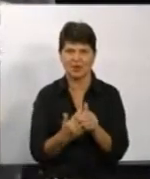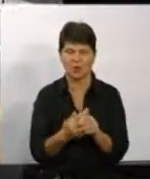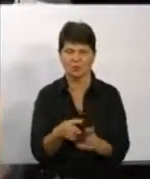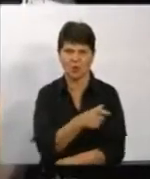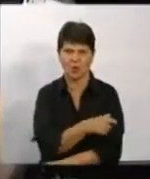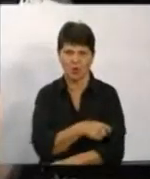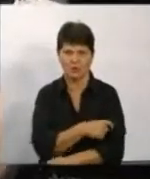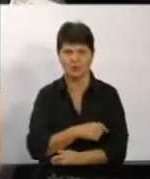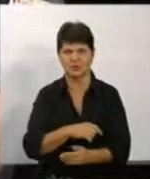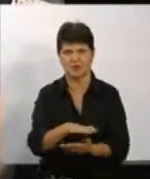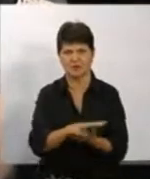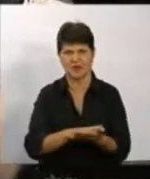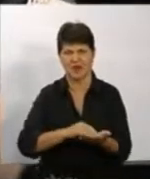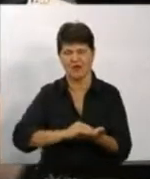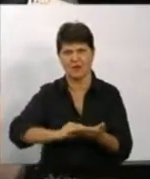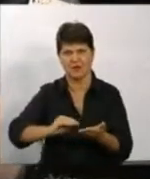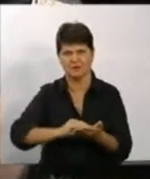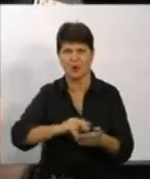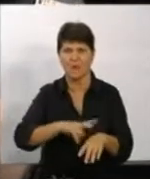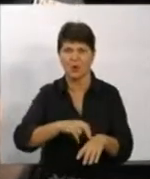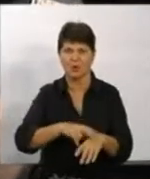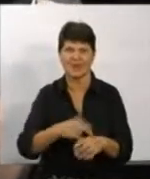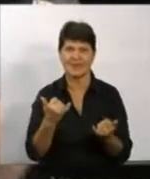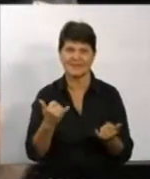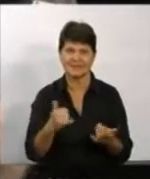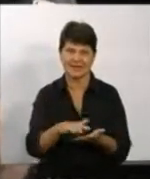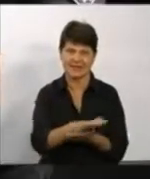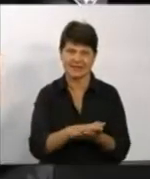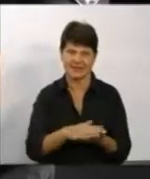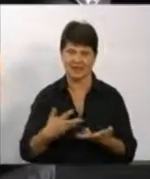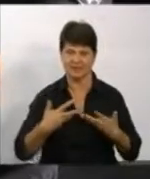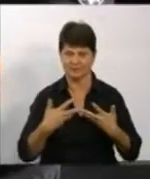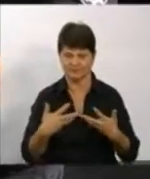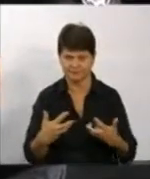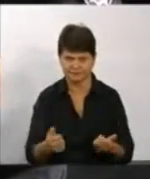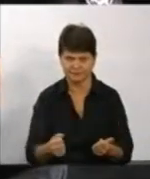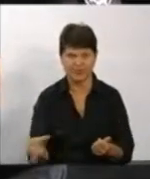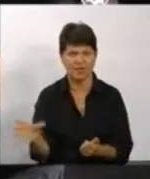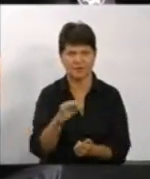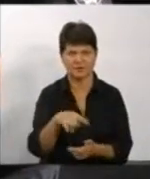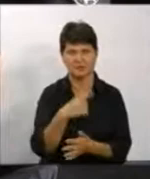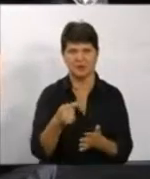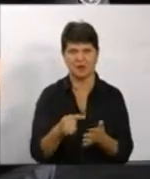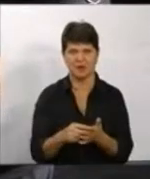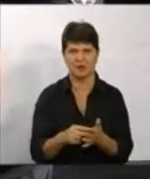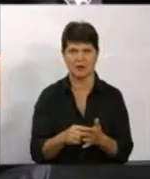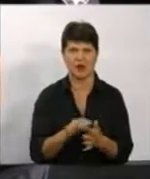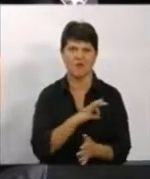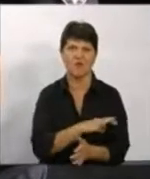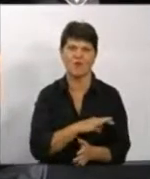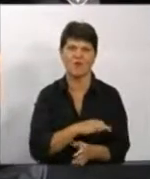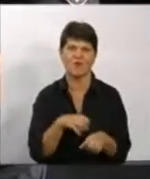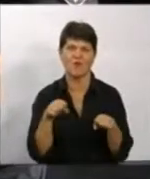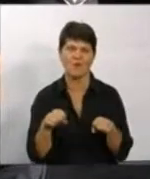Зараз відбирається заява, буде відібране пояснення, складені всі необхідні процесуальні документи. Всі питання будуть тільки в правовому полі вирішуватись, тому що наше